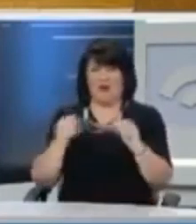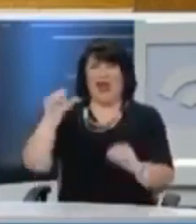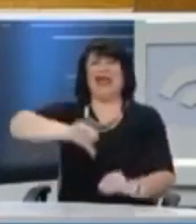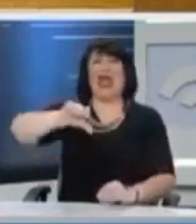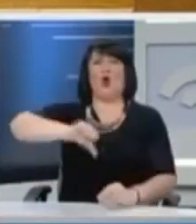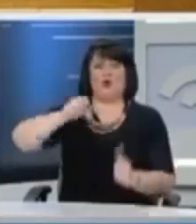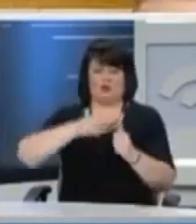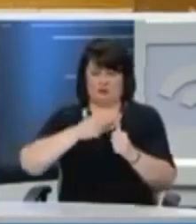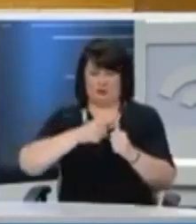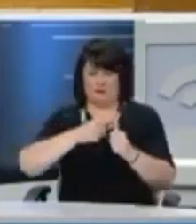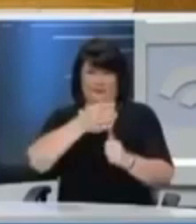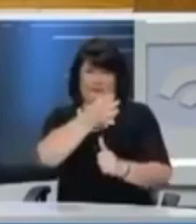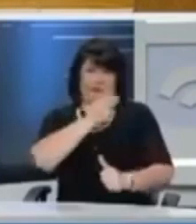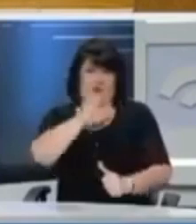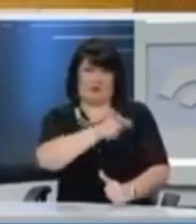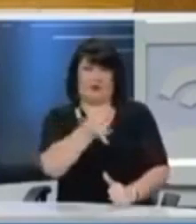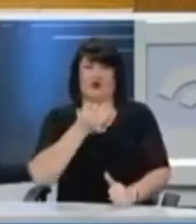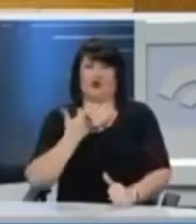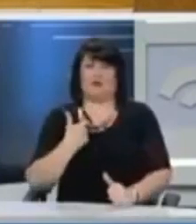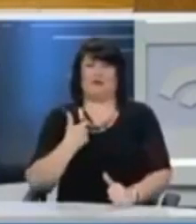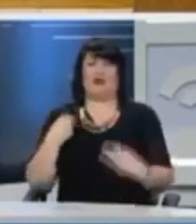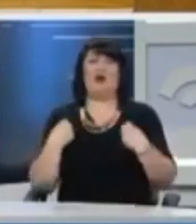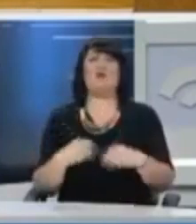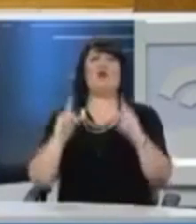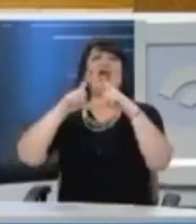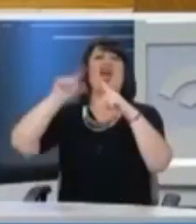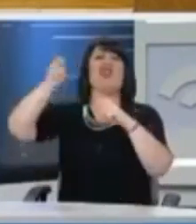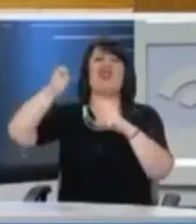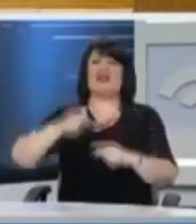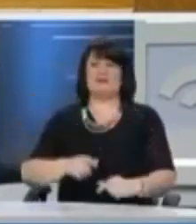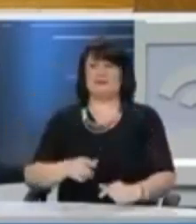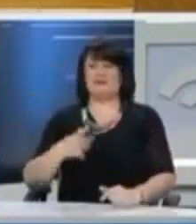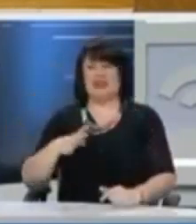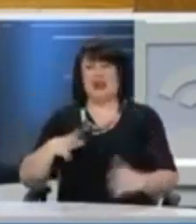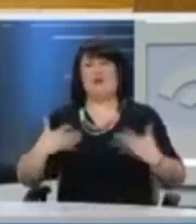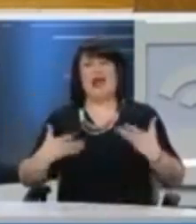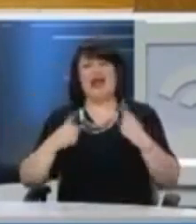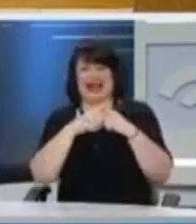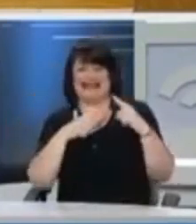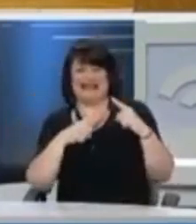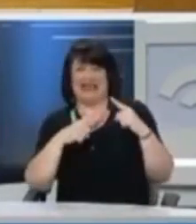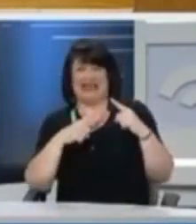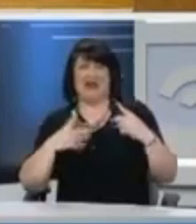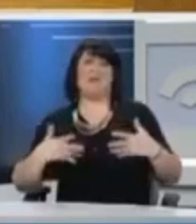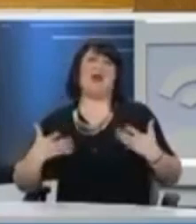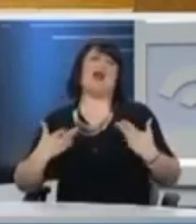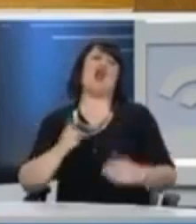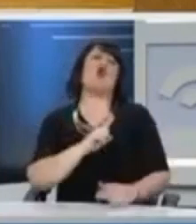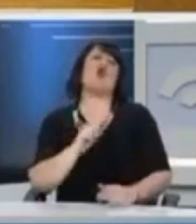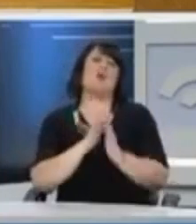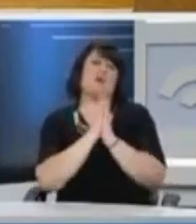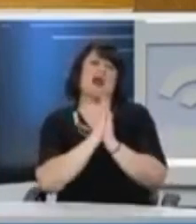του νερού. Μιλήσατε εσείς ίδιοι για την ιδιωτικοποίηση της ΔΕΗ. Κύριε Χατζηδάκη θα ήθελα να μου κάνετε μια χάρη. Σας παρακαλώ μην